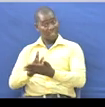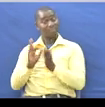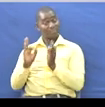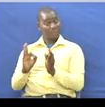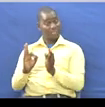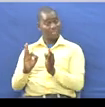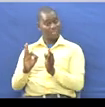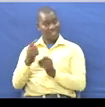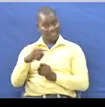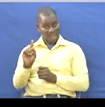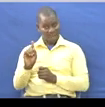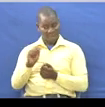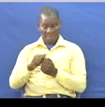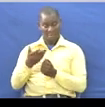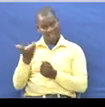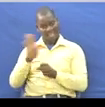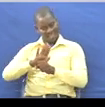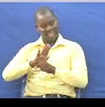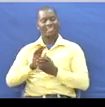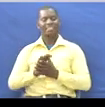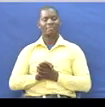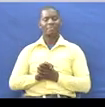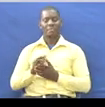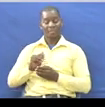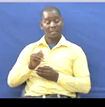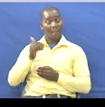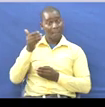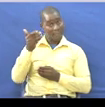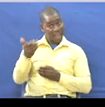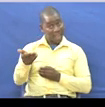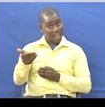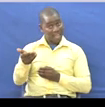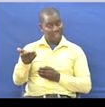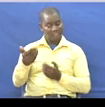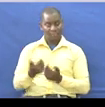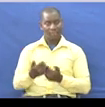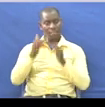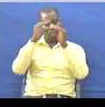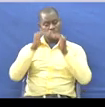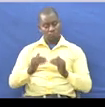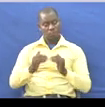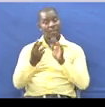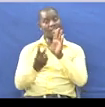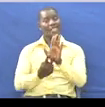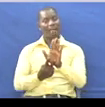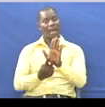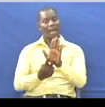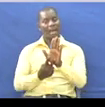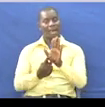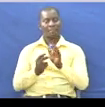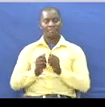Tafsili Baada Ya Hapo Utakuwa Tumengia Katika Atua Ya Saba Amboyo Ni Kusawidi Kwa Rasimu Ya